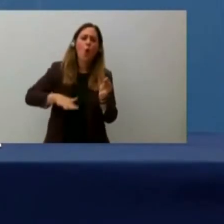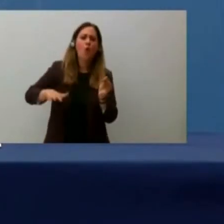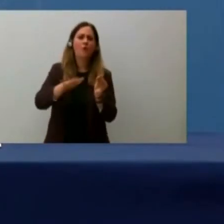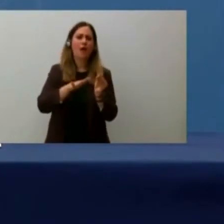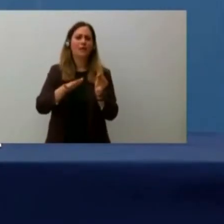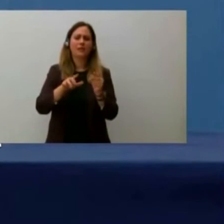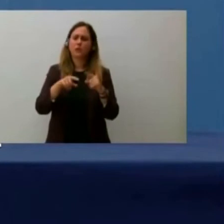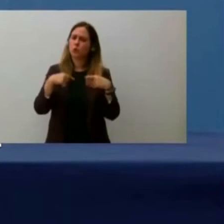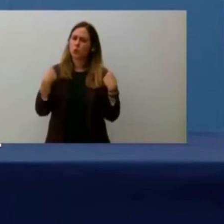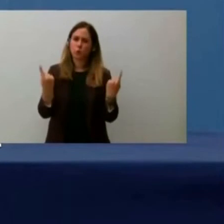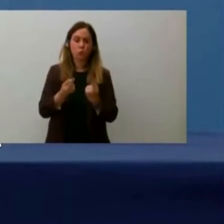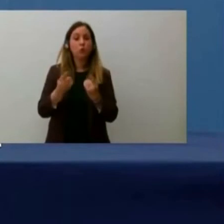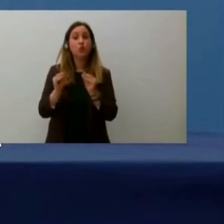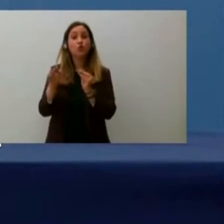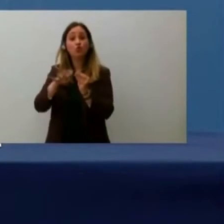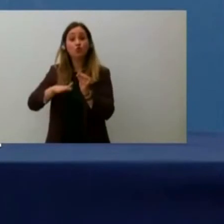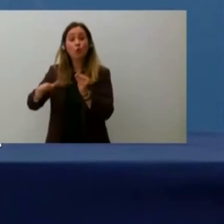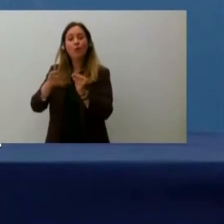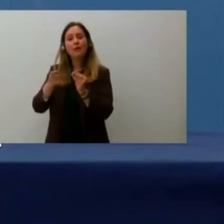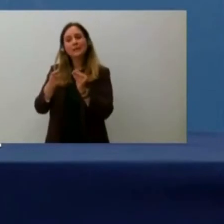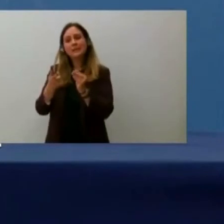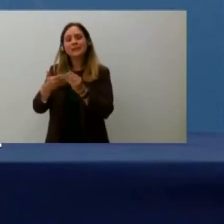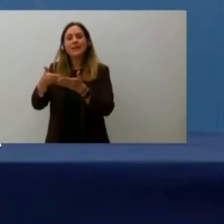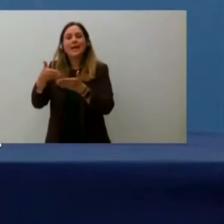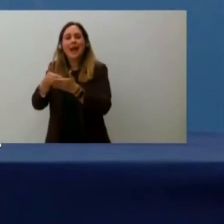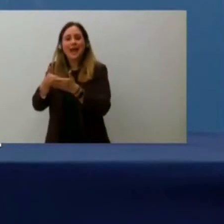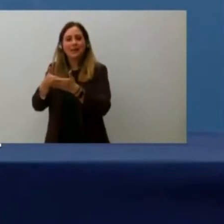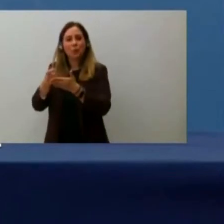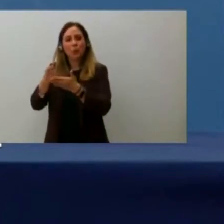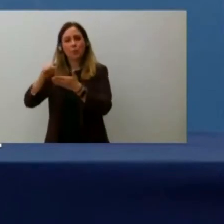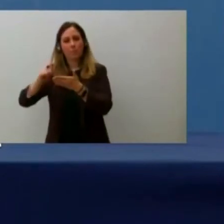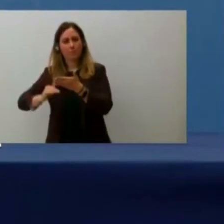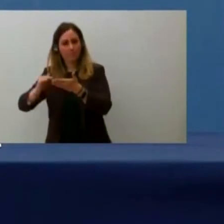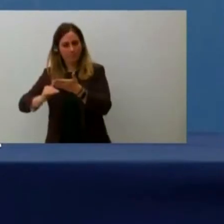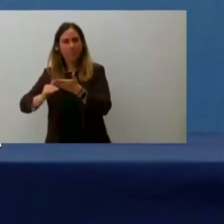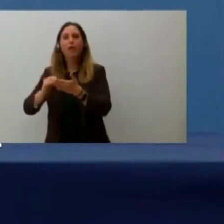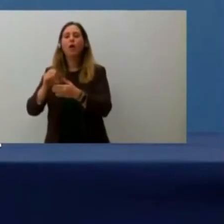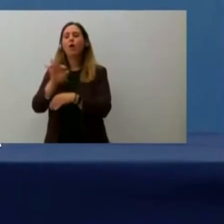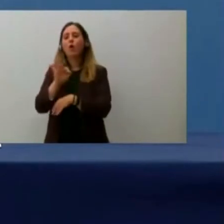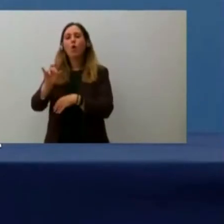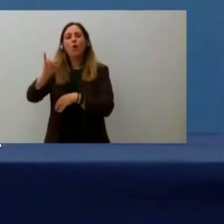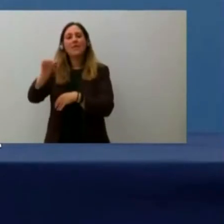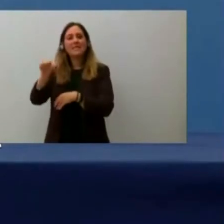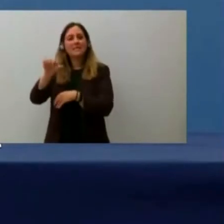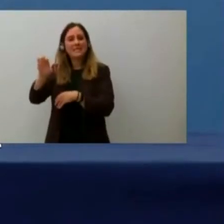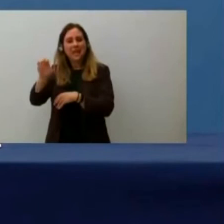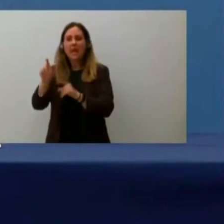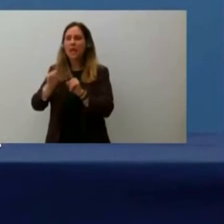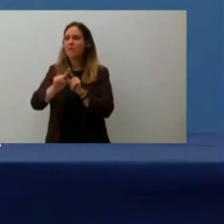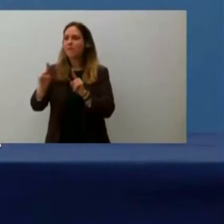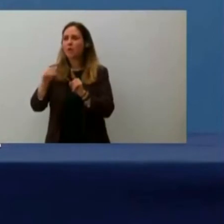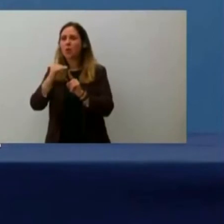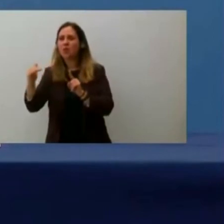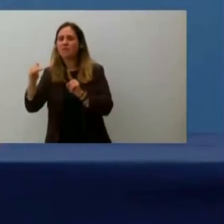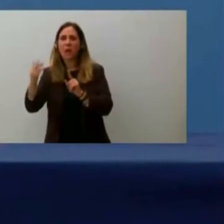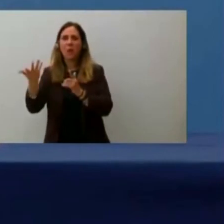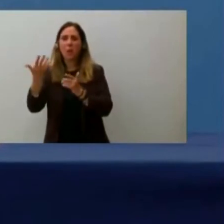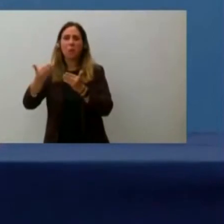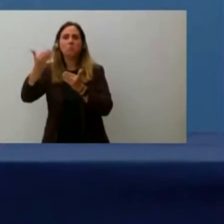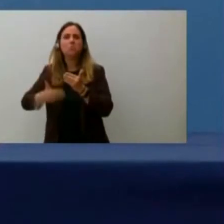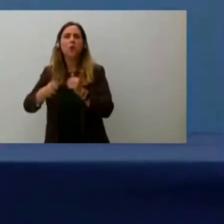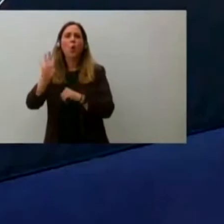meno abbienti, cioè con un reddito, con un parametro ISEE fino a certo livello, credo che sia in 40.000 euro,